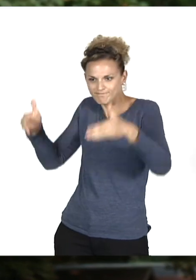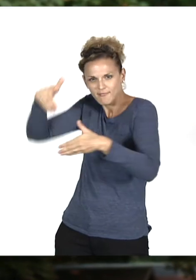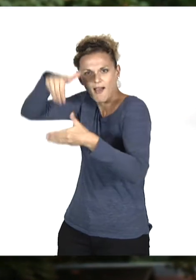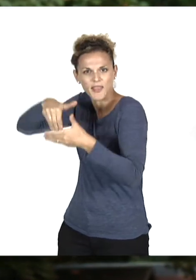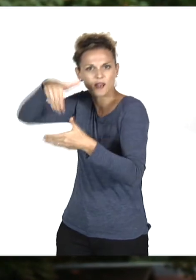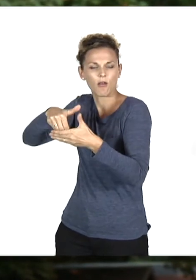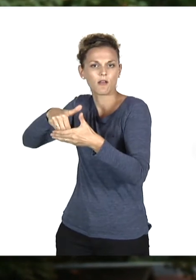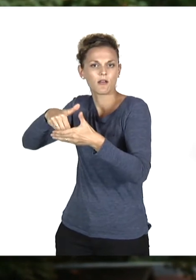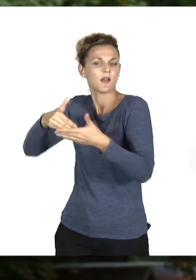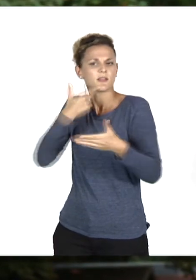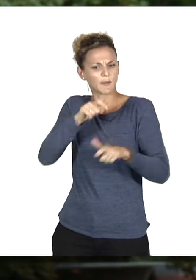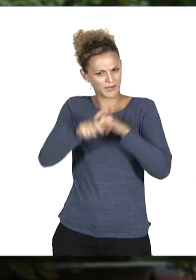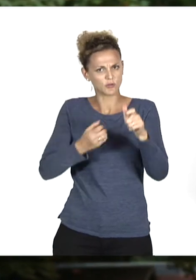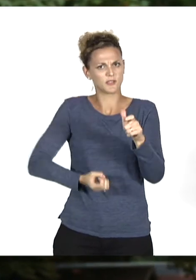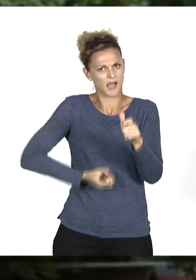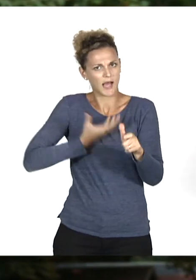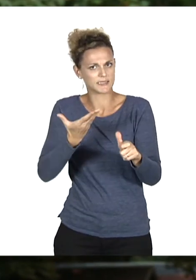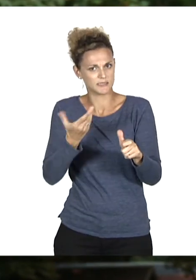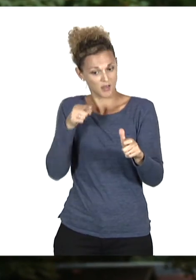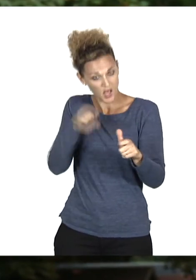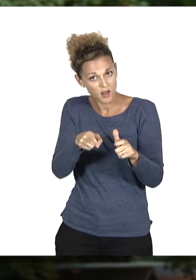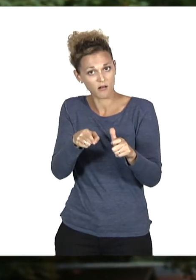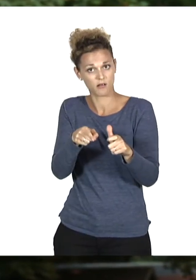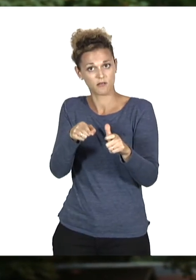On a gardé au fond des artistes qui intervenaient dans l'espace. Merci.